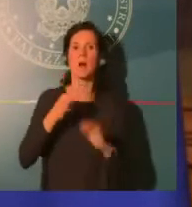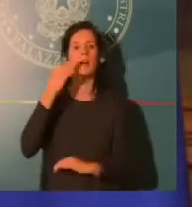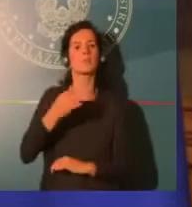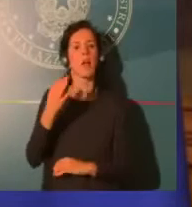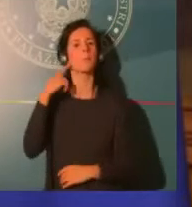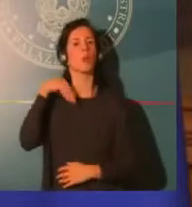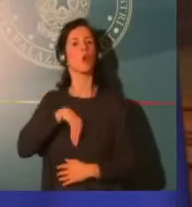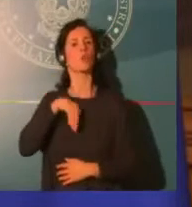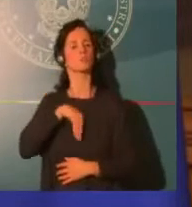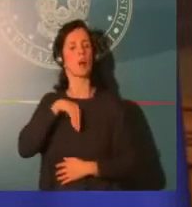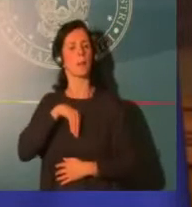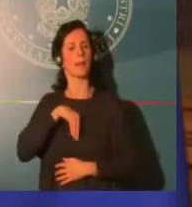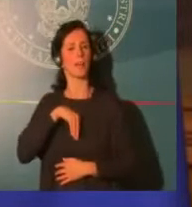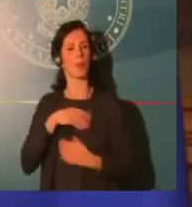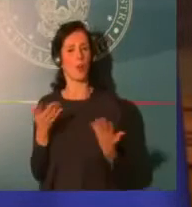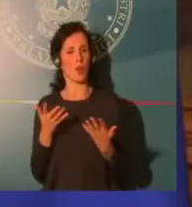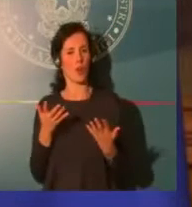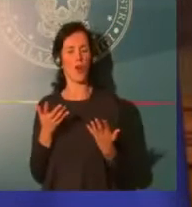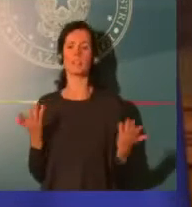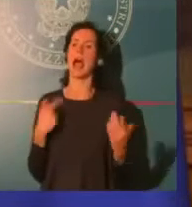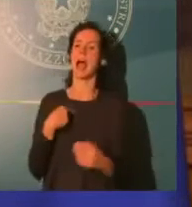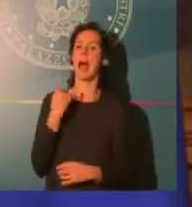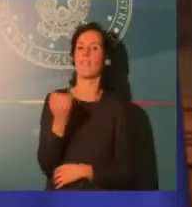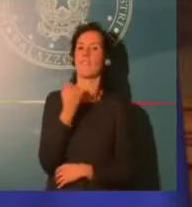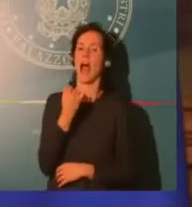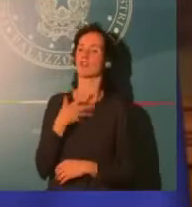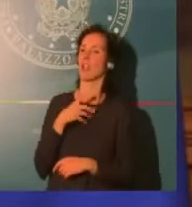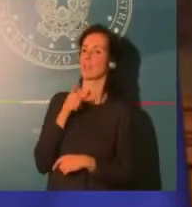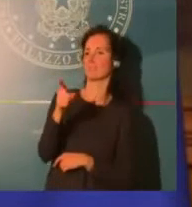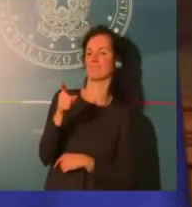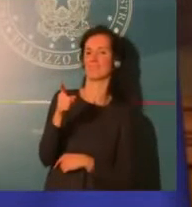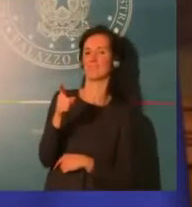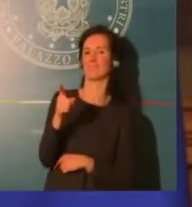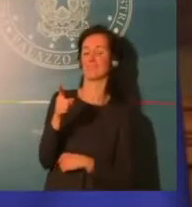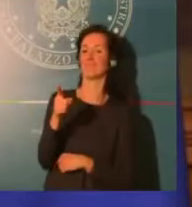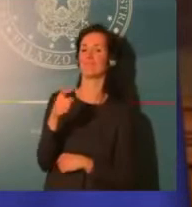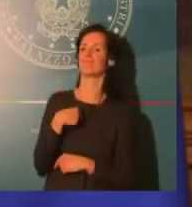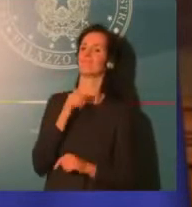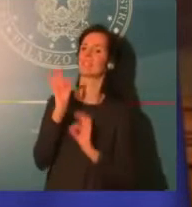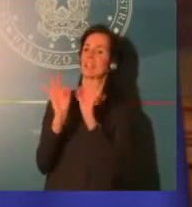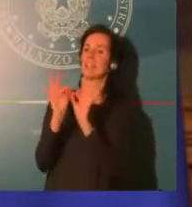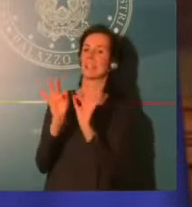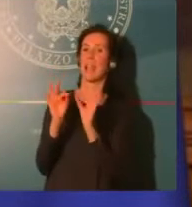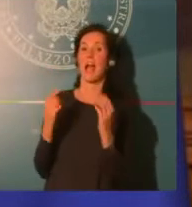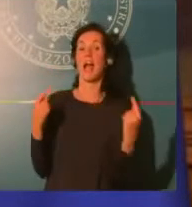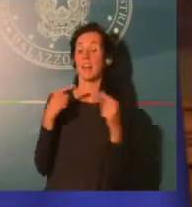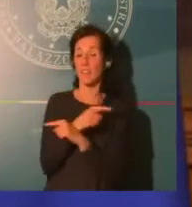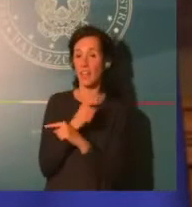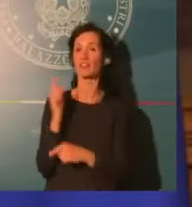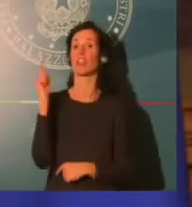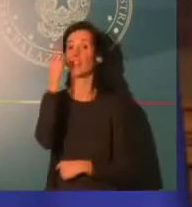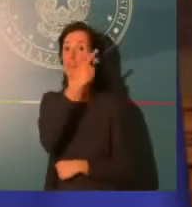invece offrire delle misure alternative che ci portino all'obiettivo di riportare la curva sotto